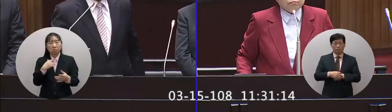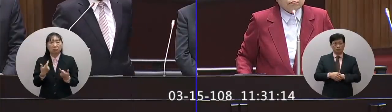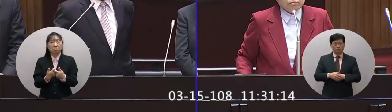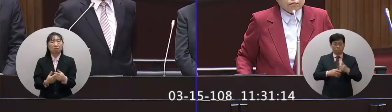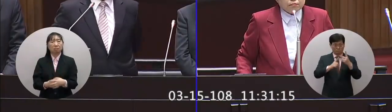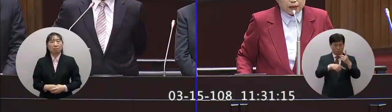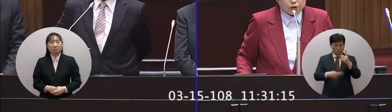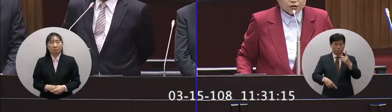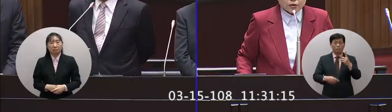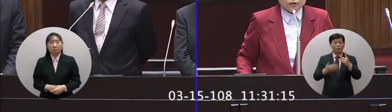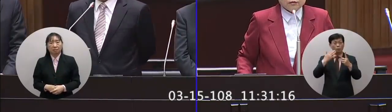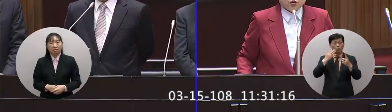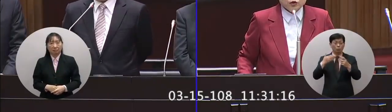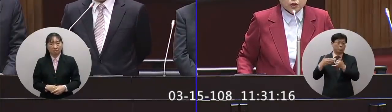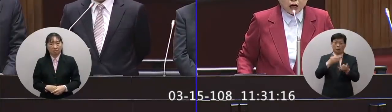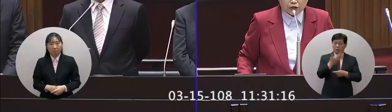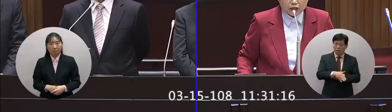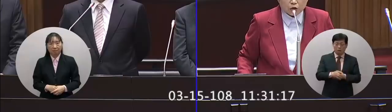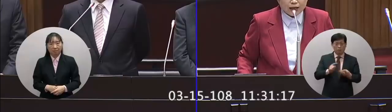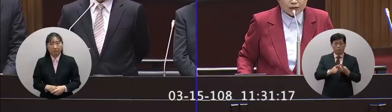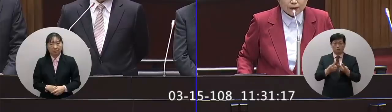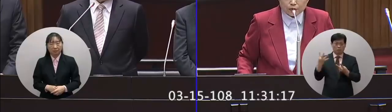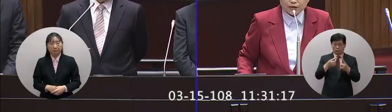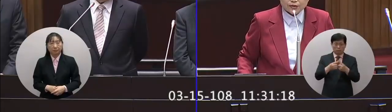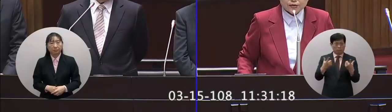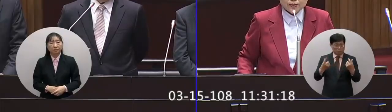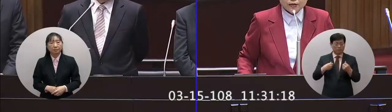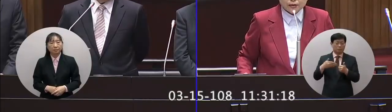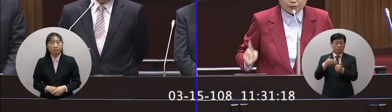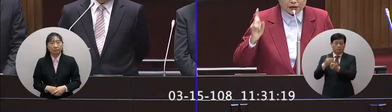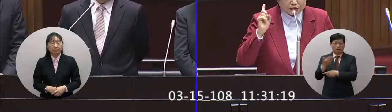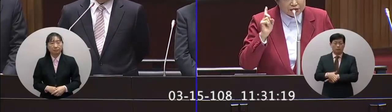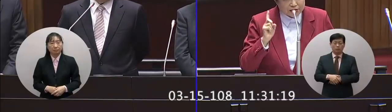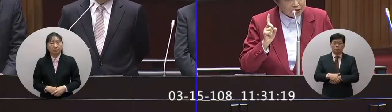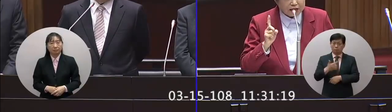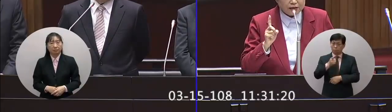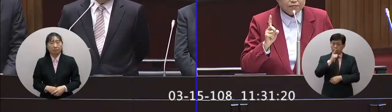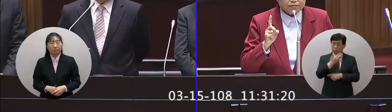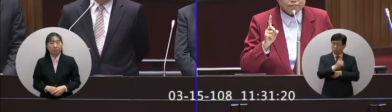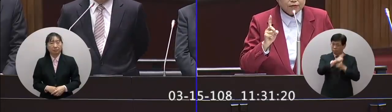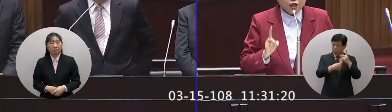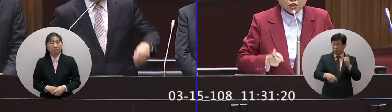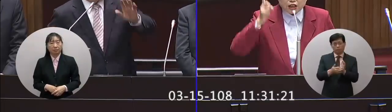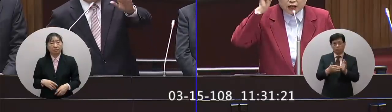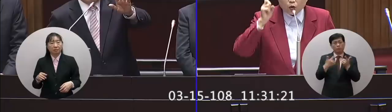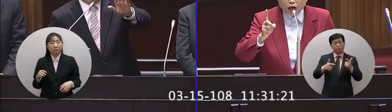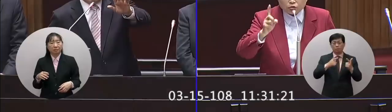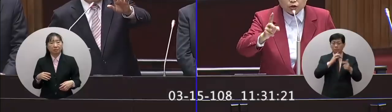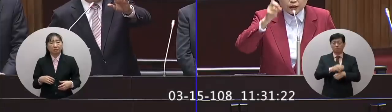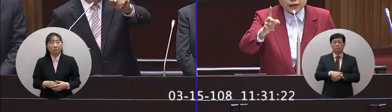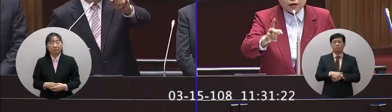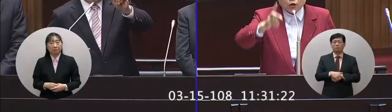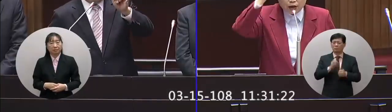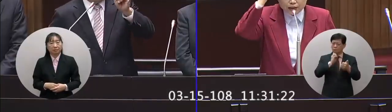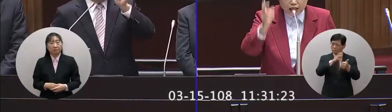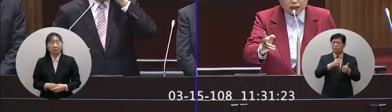人被撞死或是好幾個人同案子被撞死不是只有死一個人不不是連他我